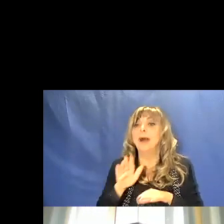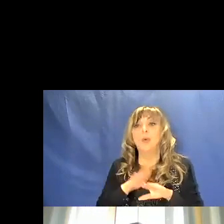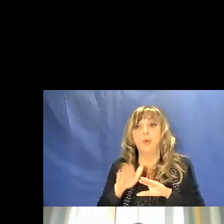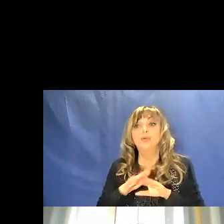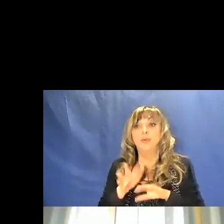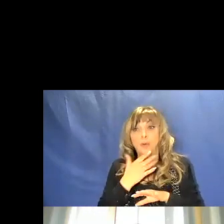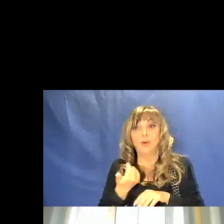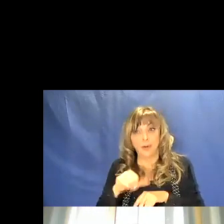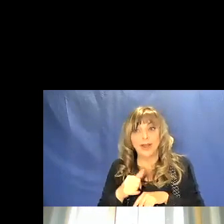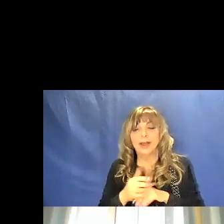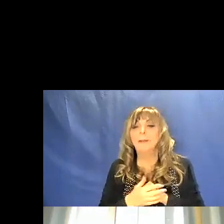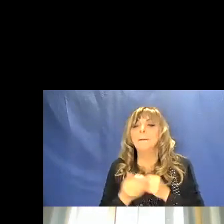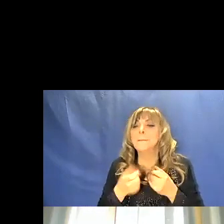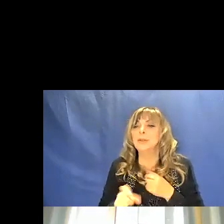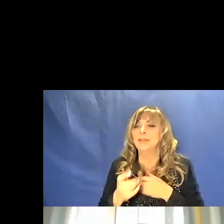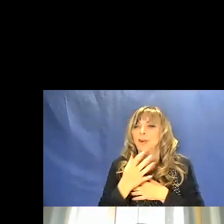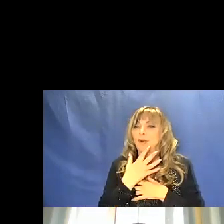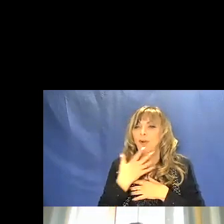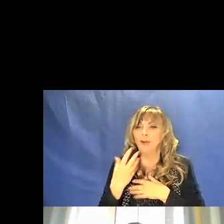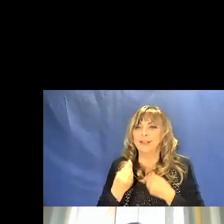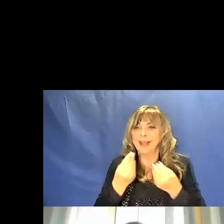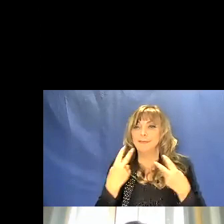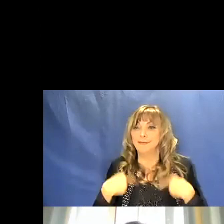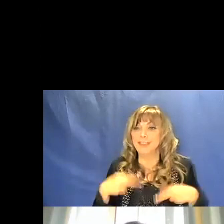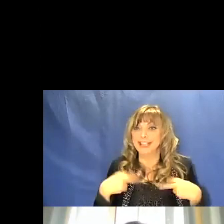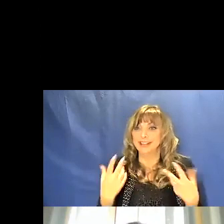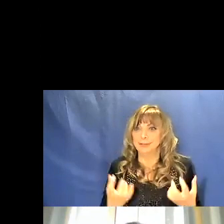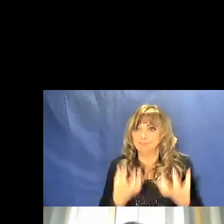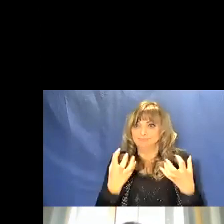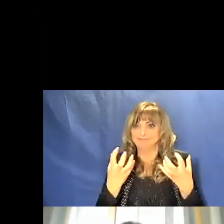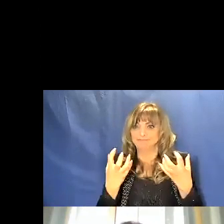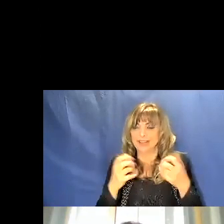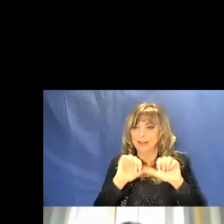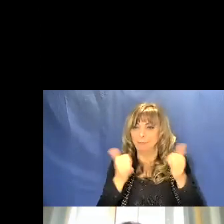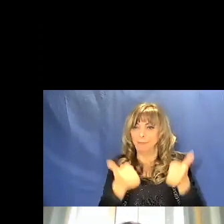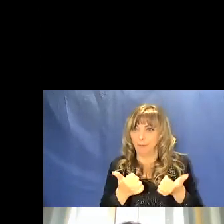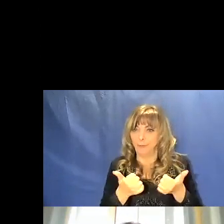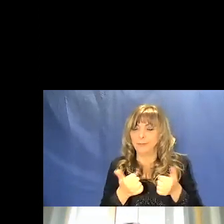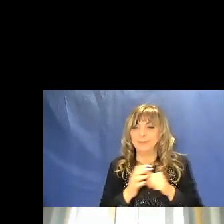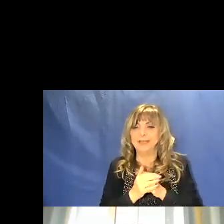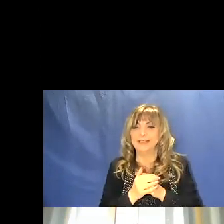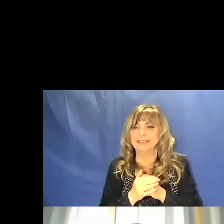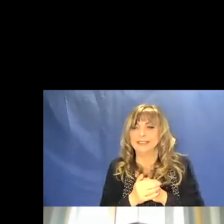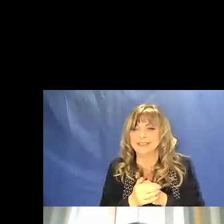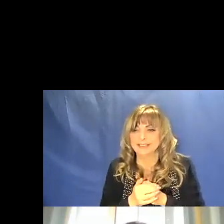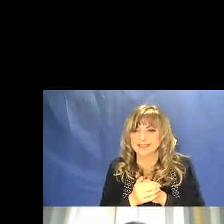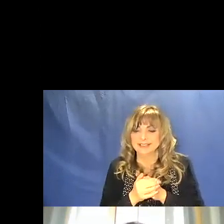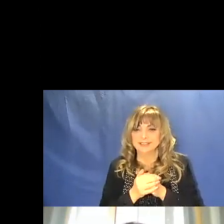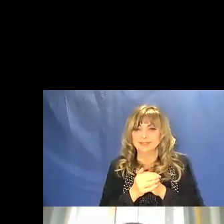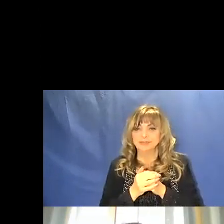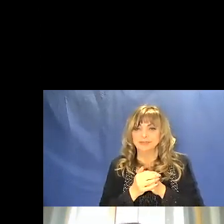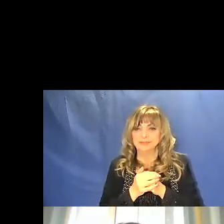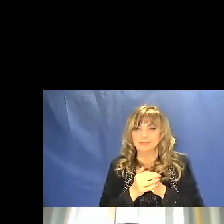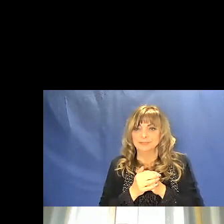perché il colore dà vita alle forme create attraverso attraverso la linea